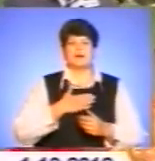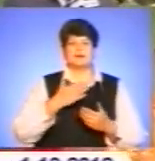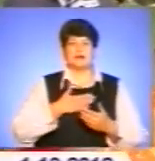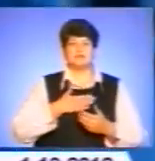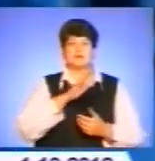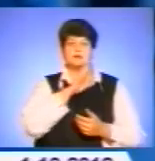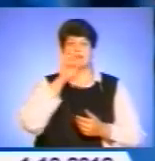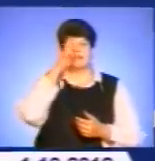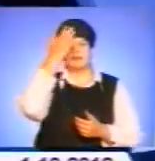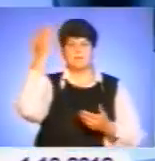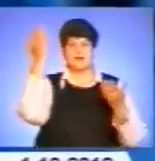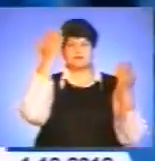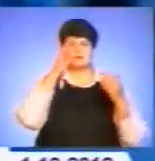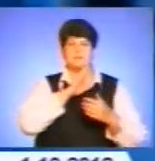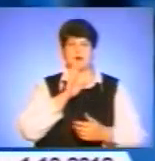Небесна Мата.